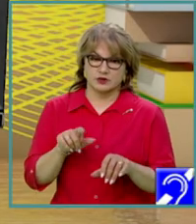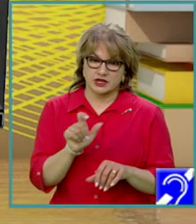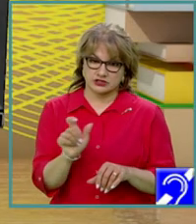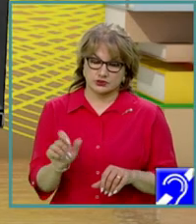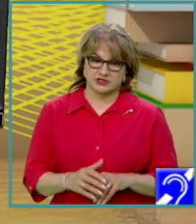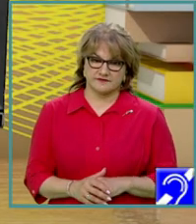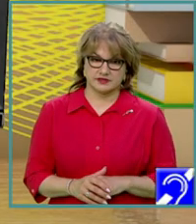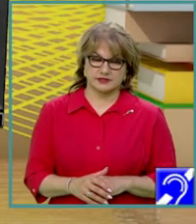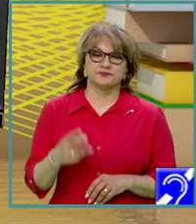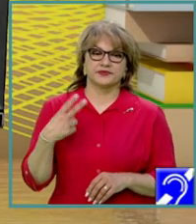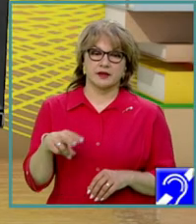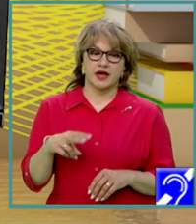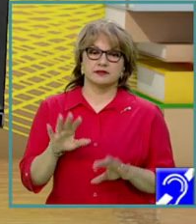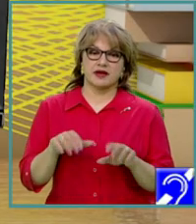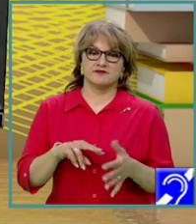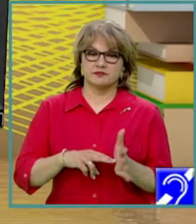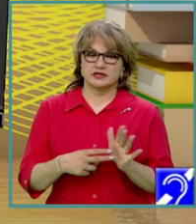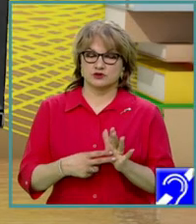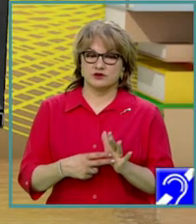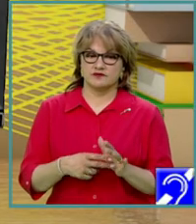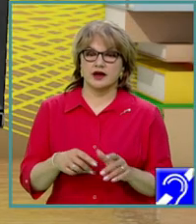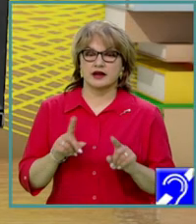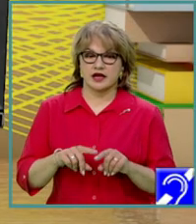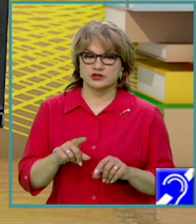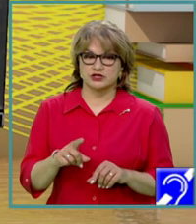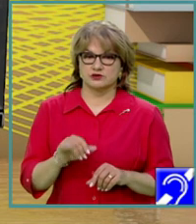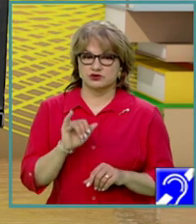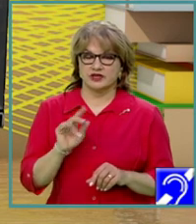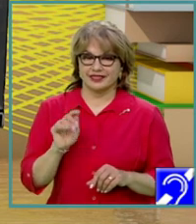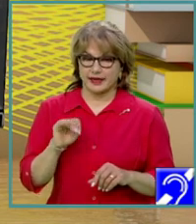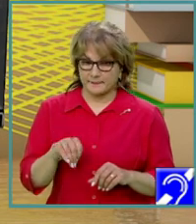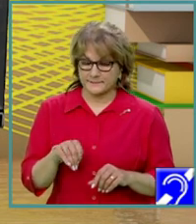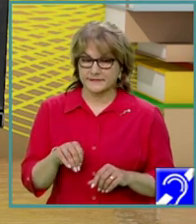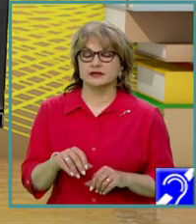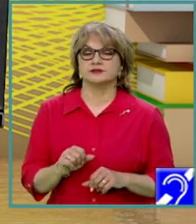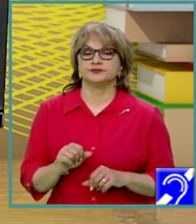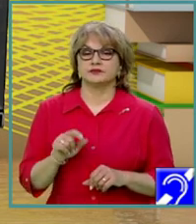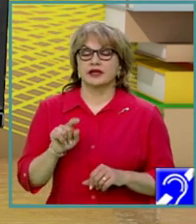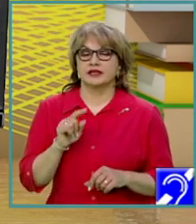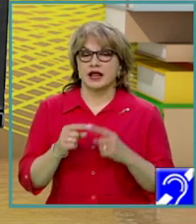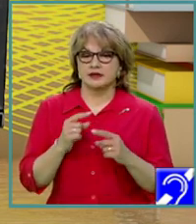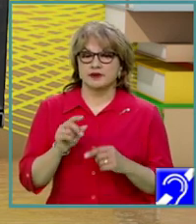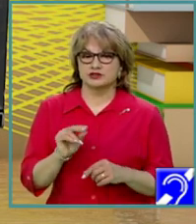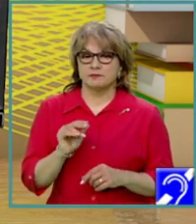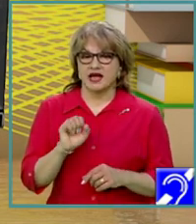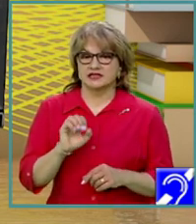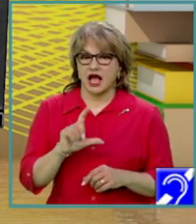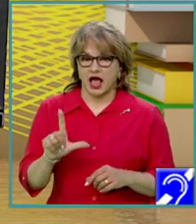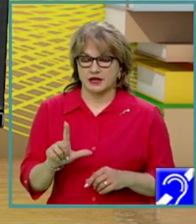Mai departe avem rezolvarea aceluiași item în limbajul Pascal.